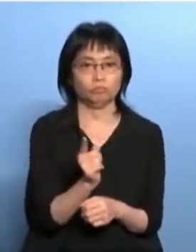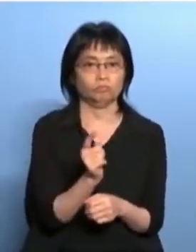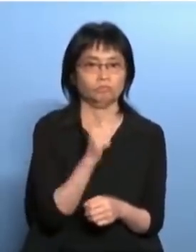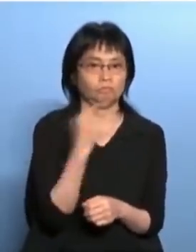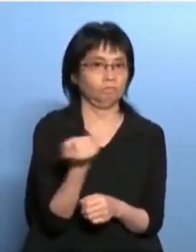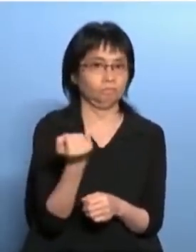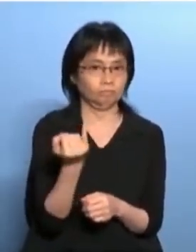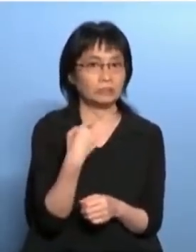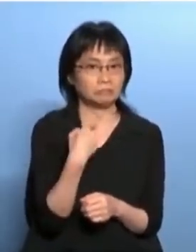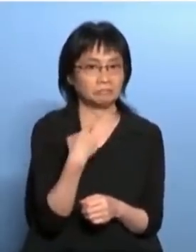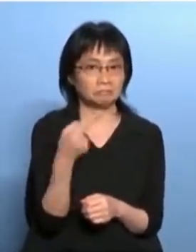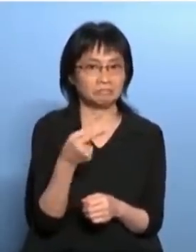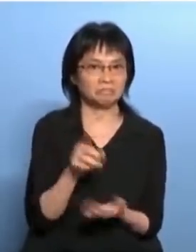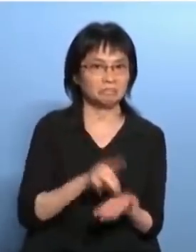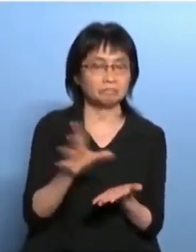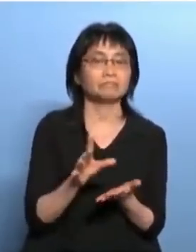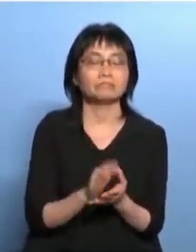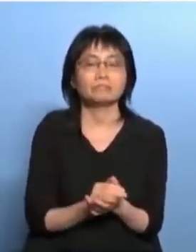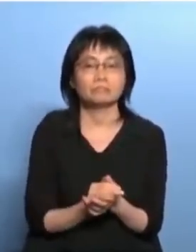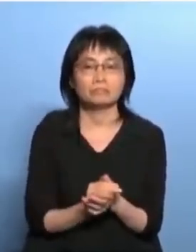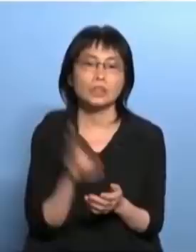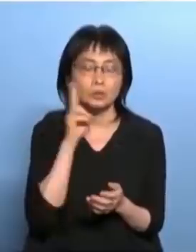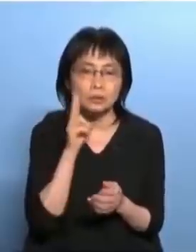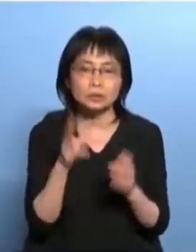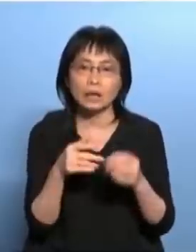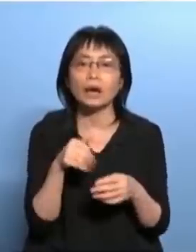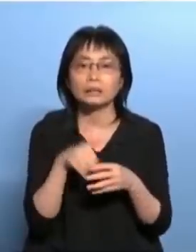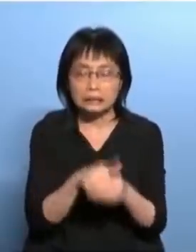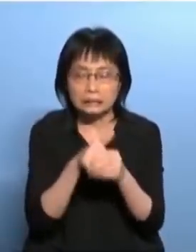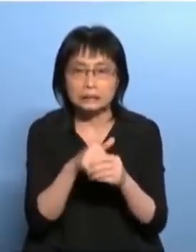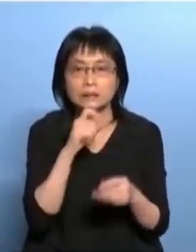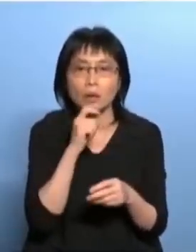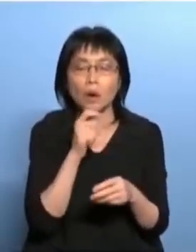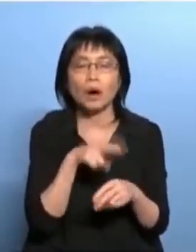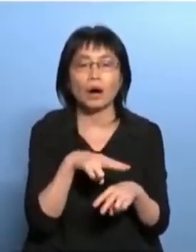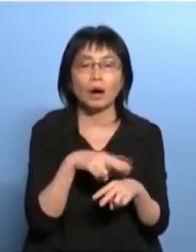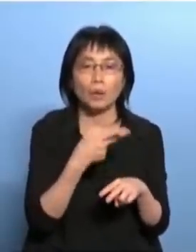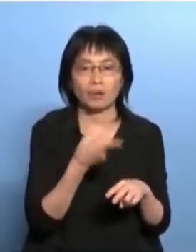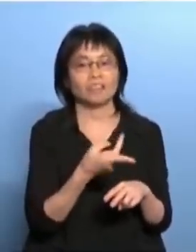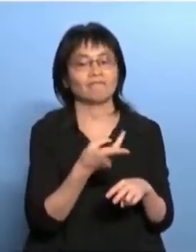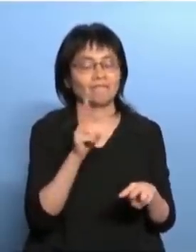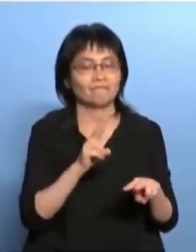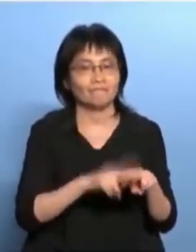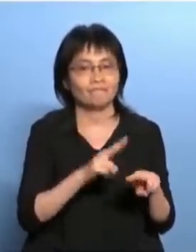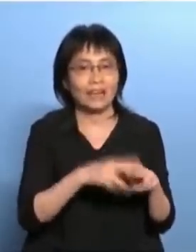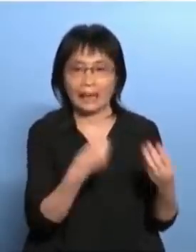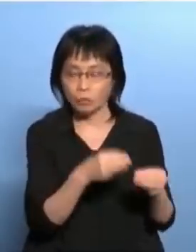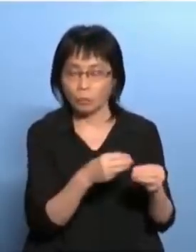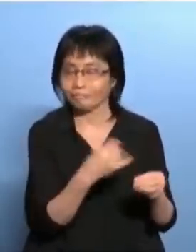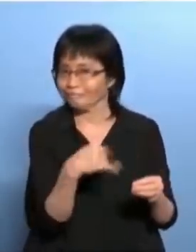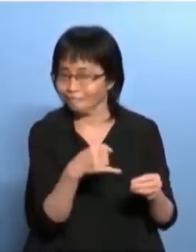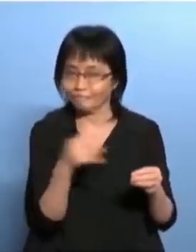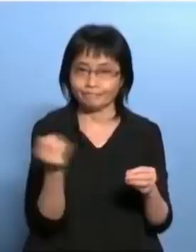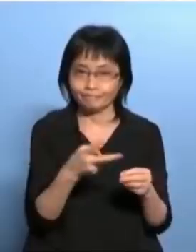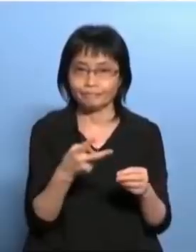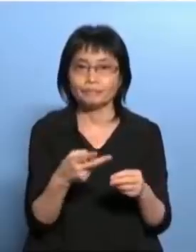做过那些国教不行又那些什么国歌法大家都知道国歌